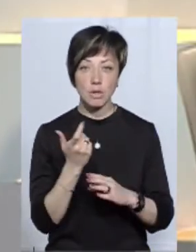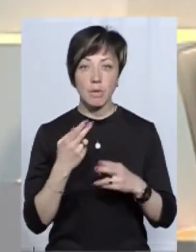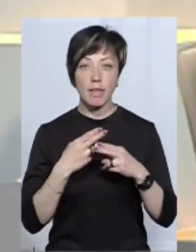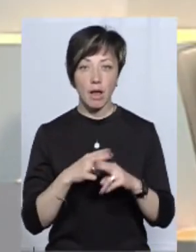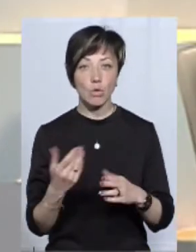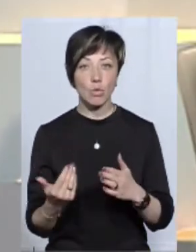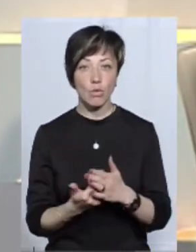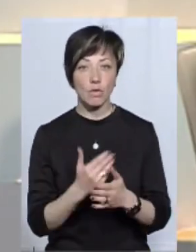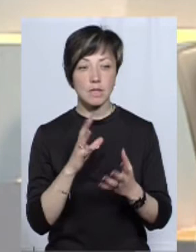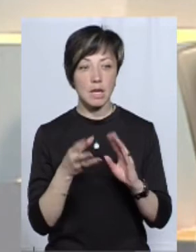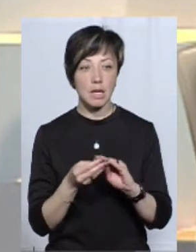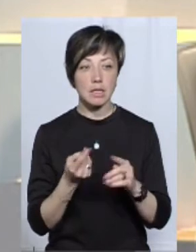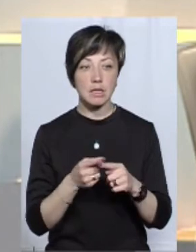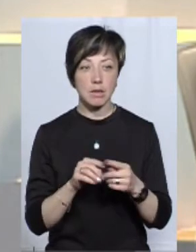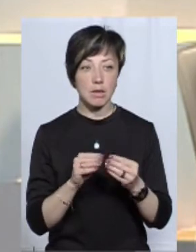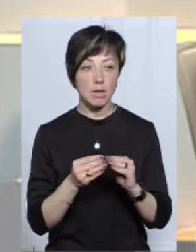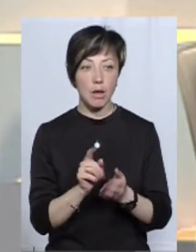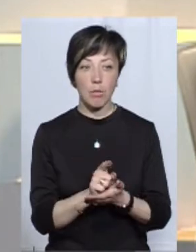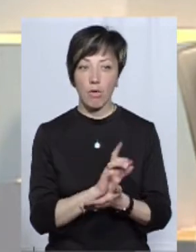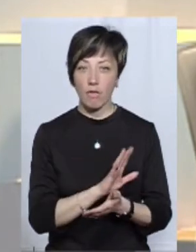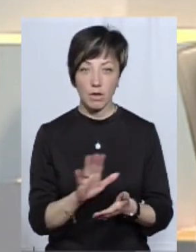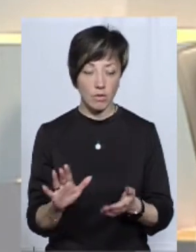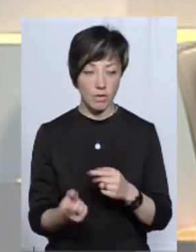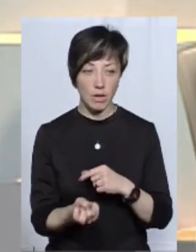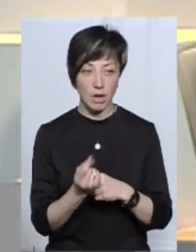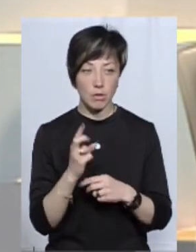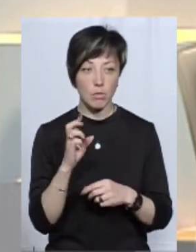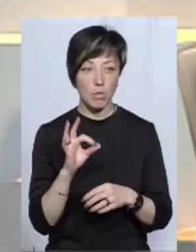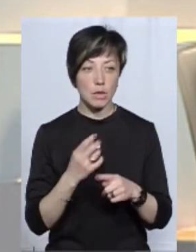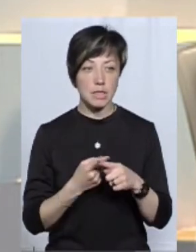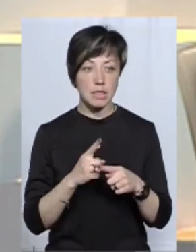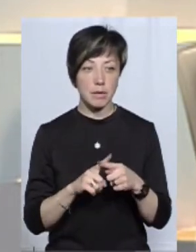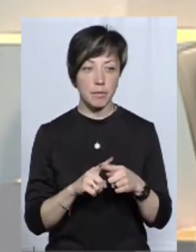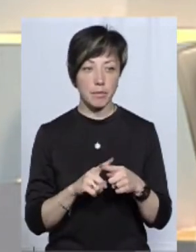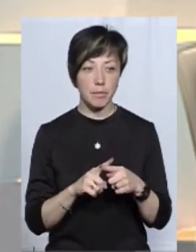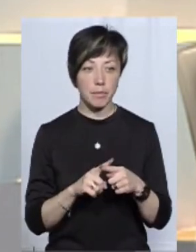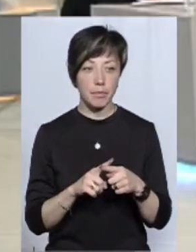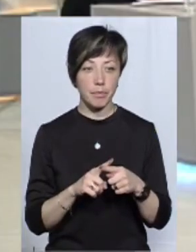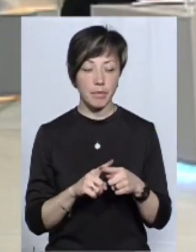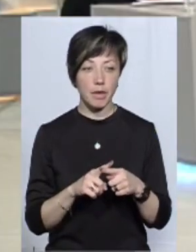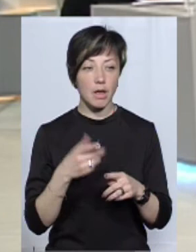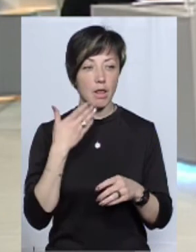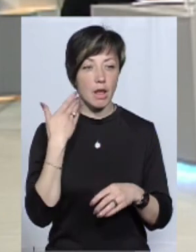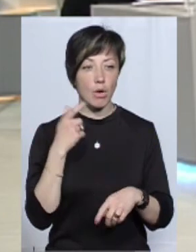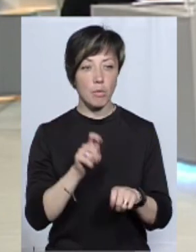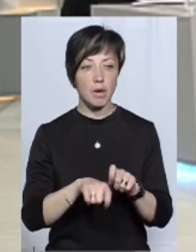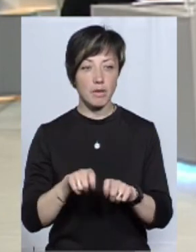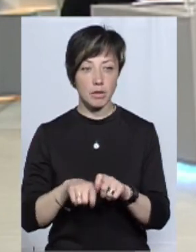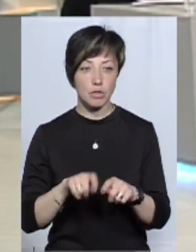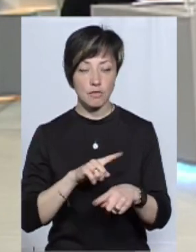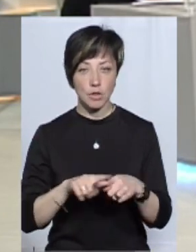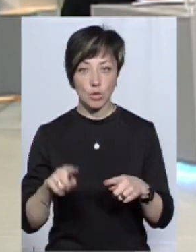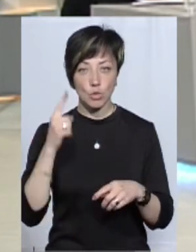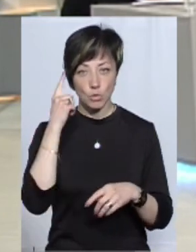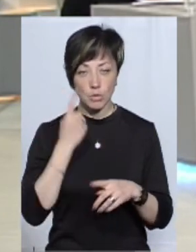більше нову, взагалі цих проблем не повинно виникати, тому що це, ну, дуже легко перевіряється і дуже